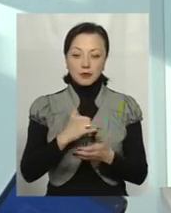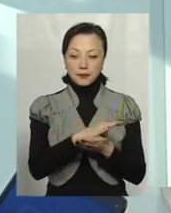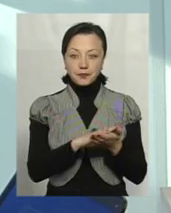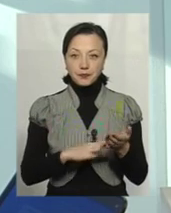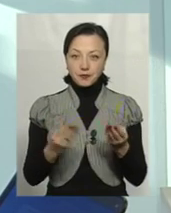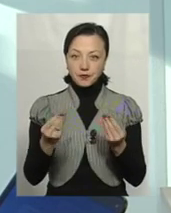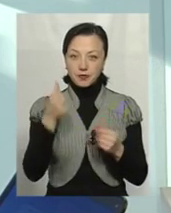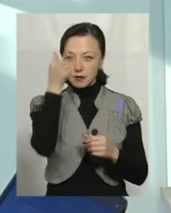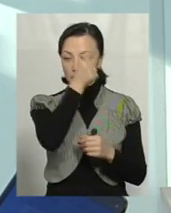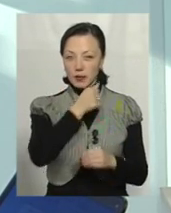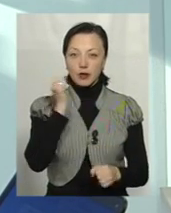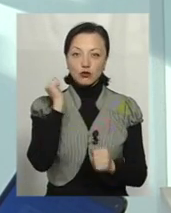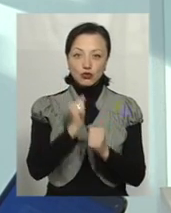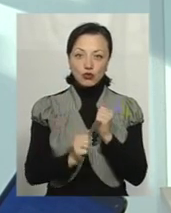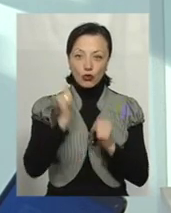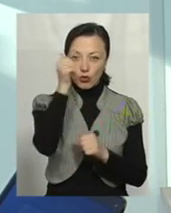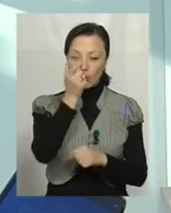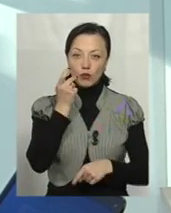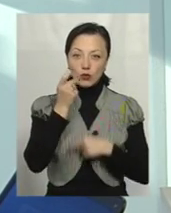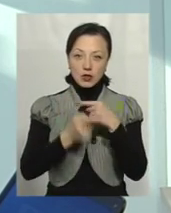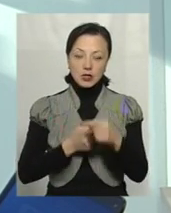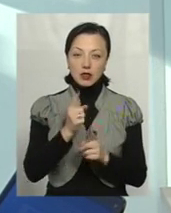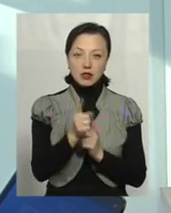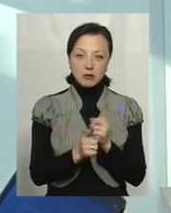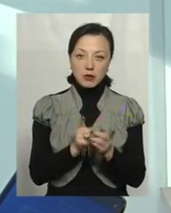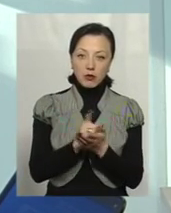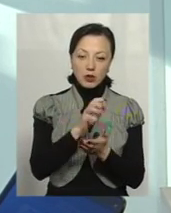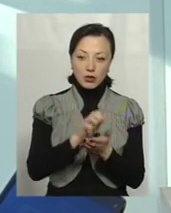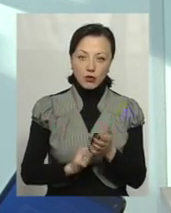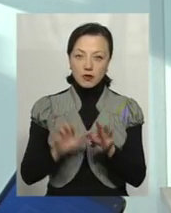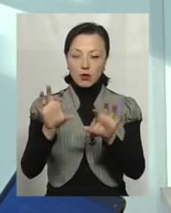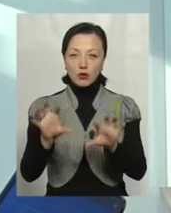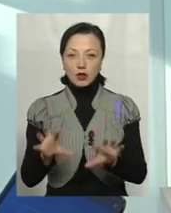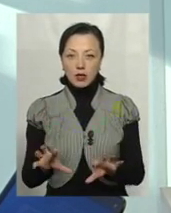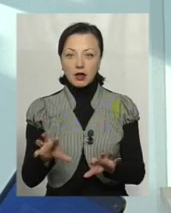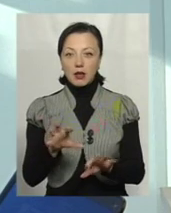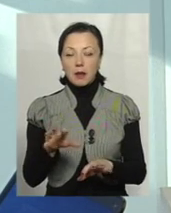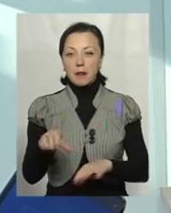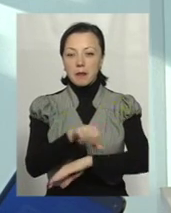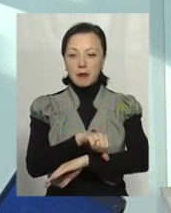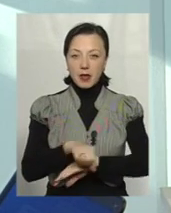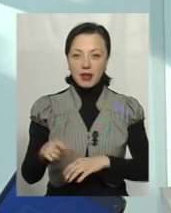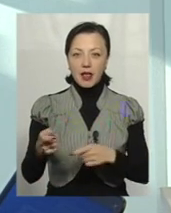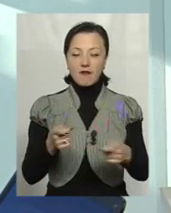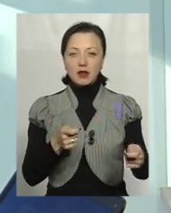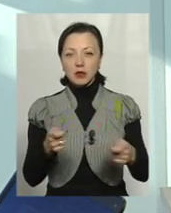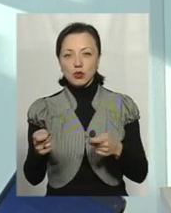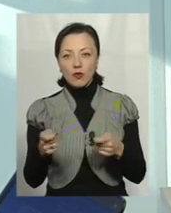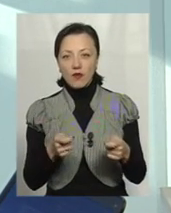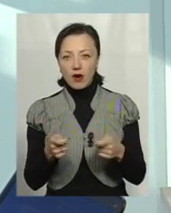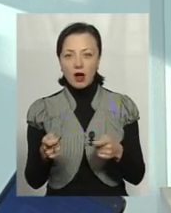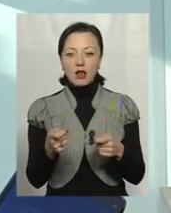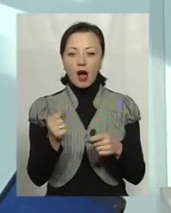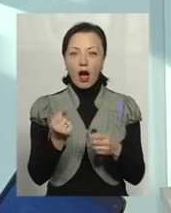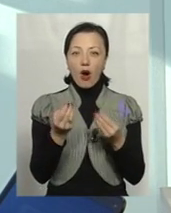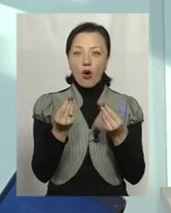фінансового року щороку постійно зміни в податкове законодавство, в митне, в адміністрування, а в